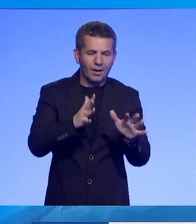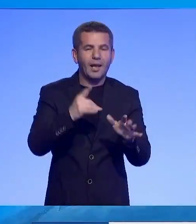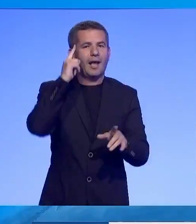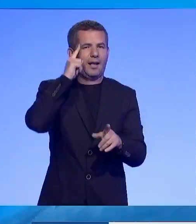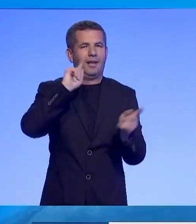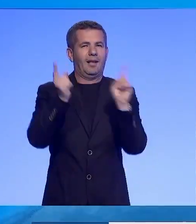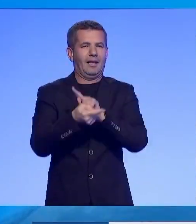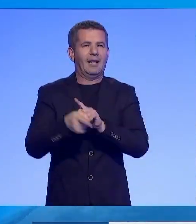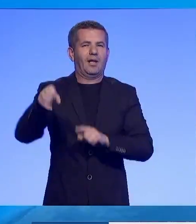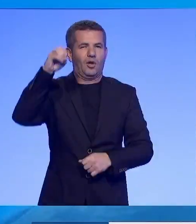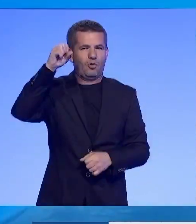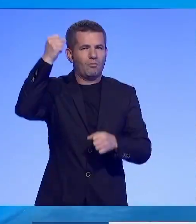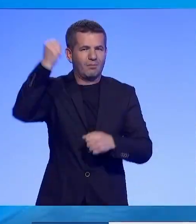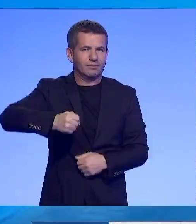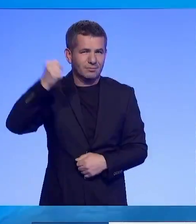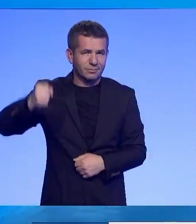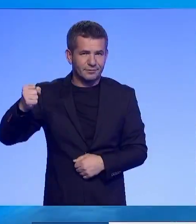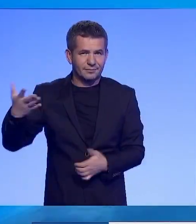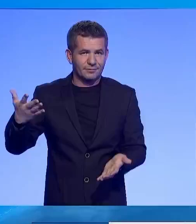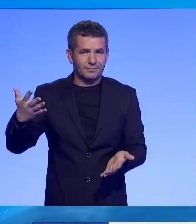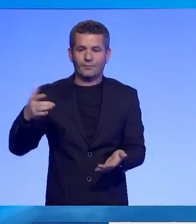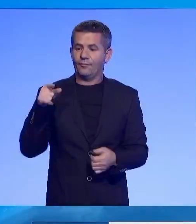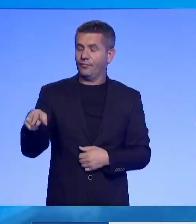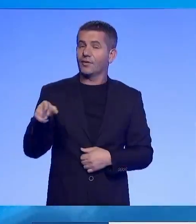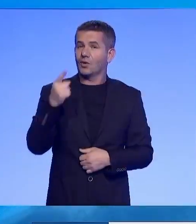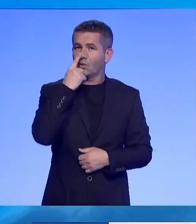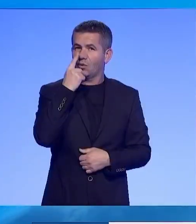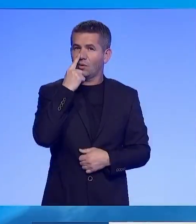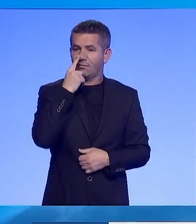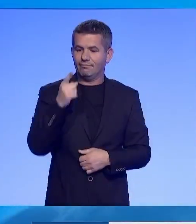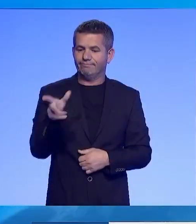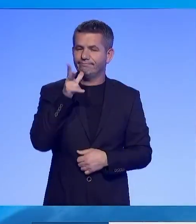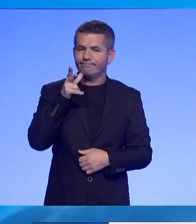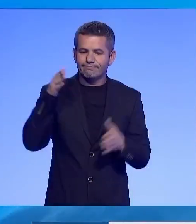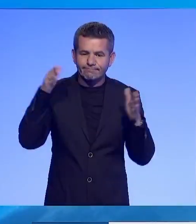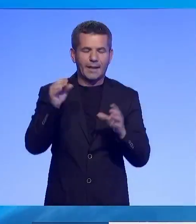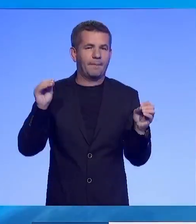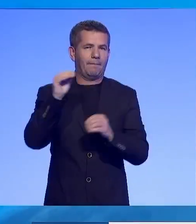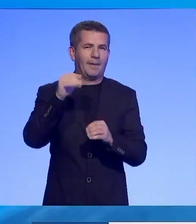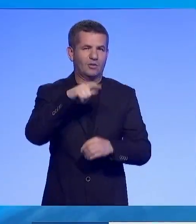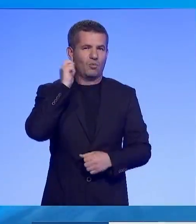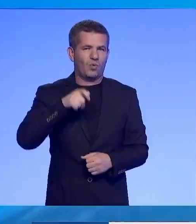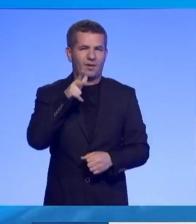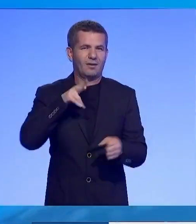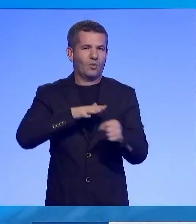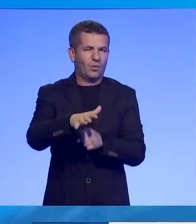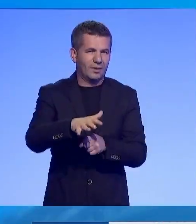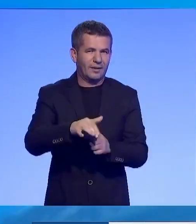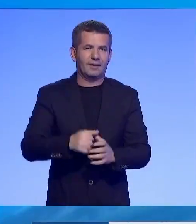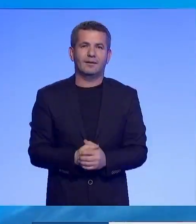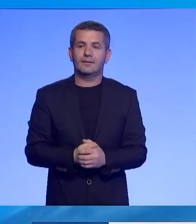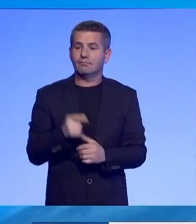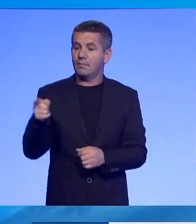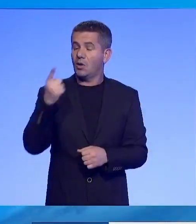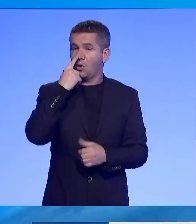frontit. Ministrija e mbrojtjës e Rusis ka konfirmuar se posyënon infrastrukturën energetiket Ukrajinës. Në javët e fundit, Rusia ka